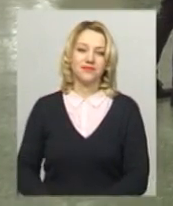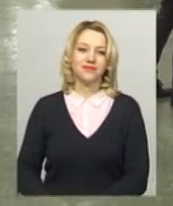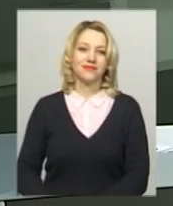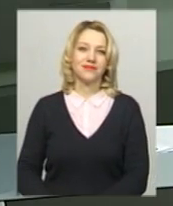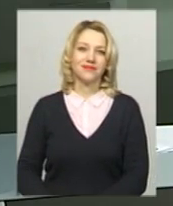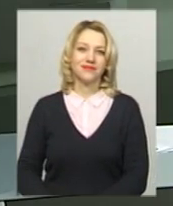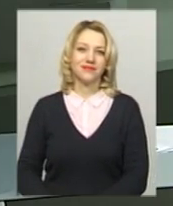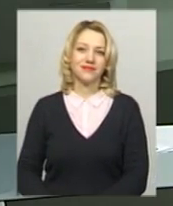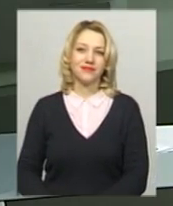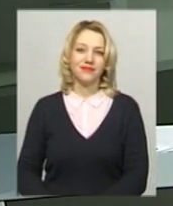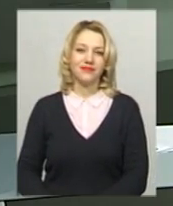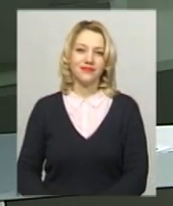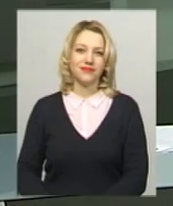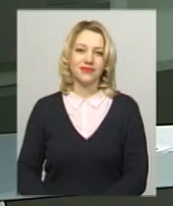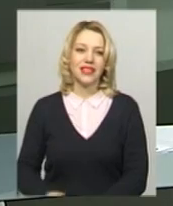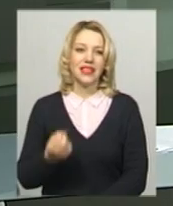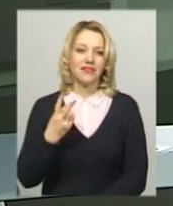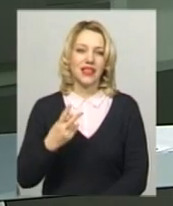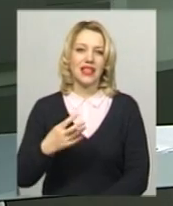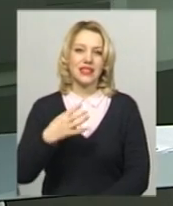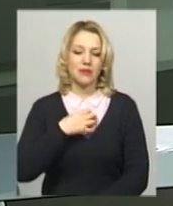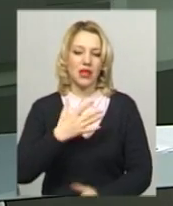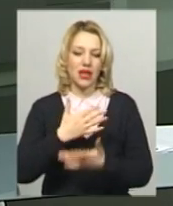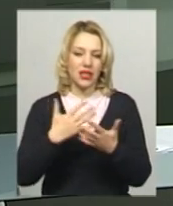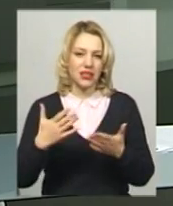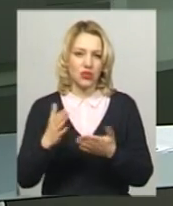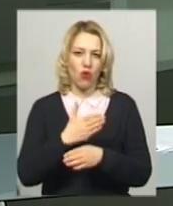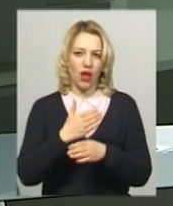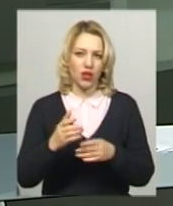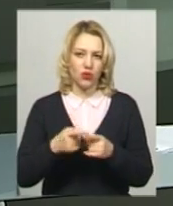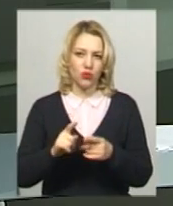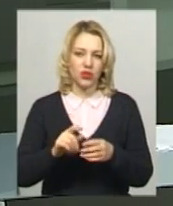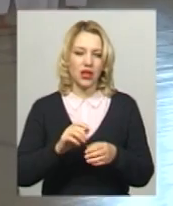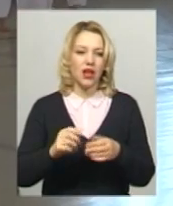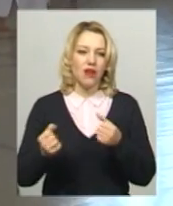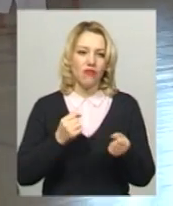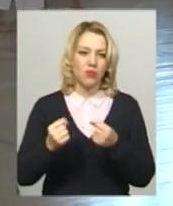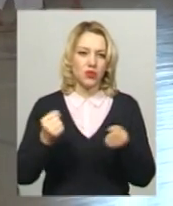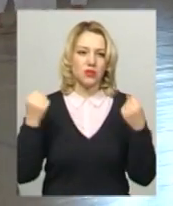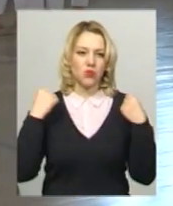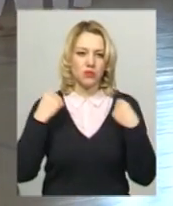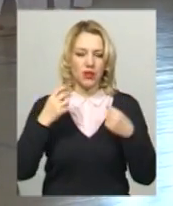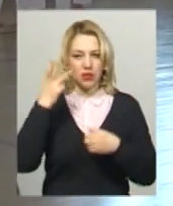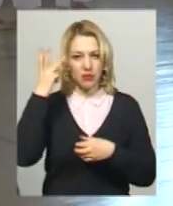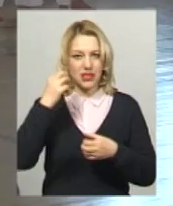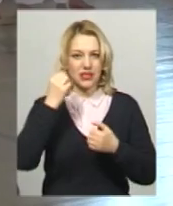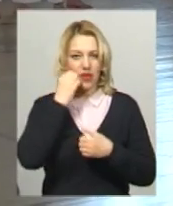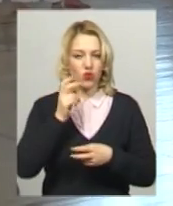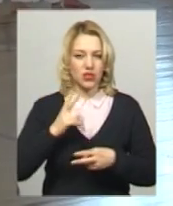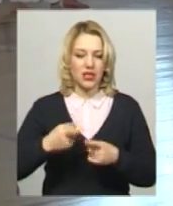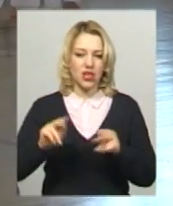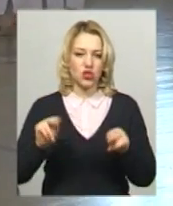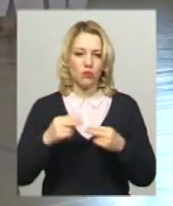центр. 12 медалей різного гатунку вибороли спортсмени з Хмельницького та Старокостянтинова на чемпіонаті